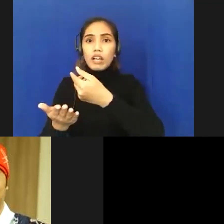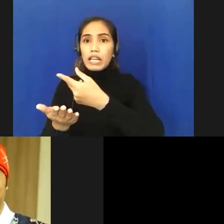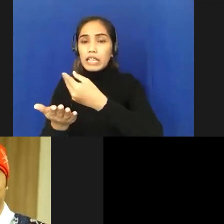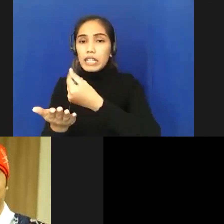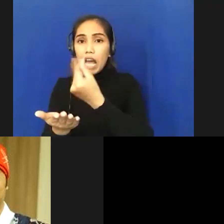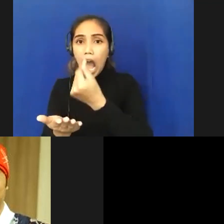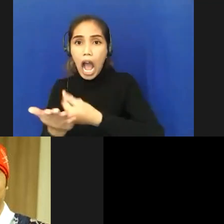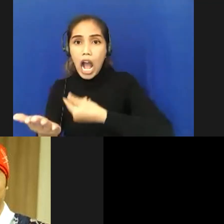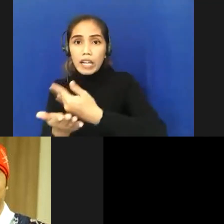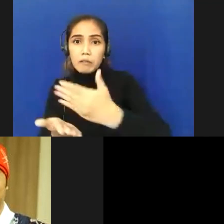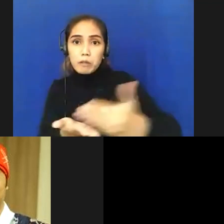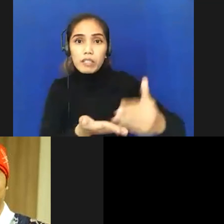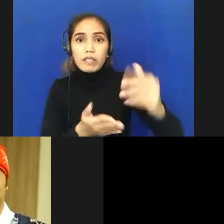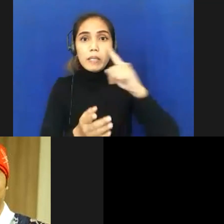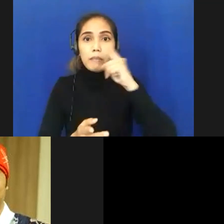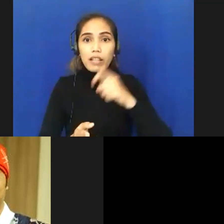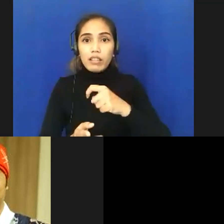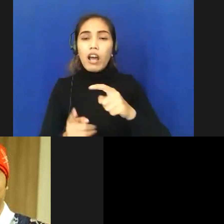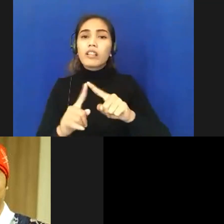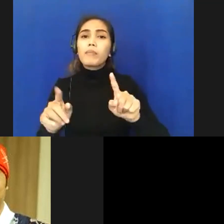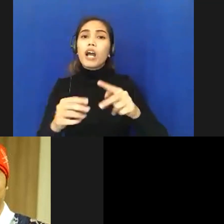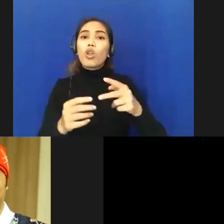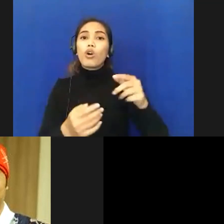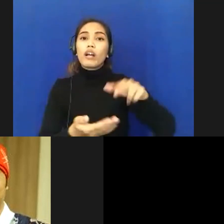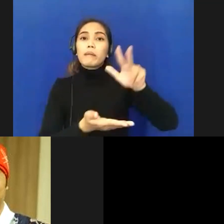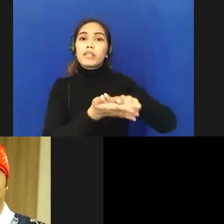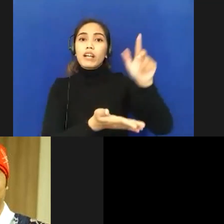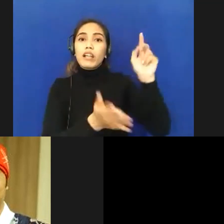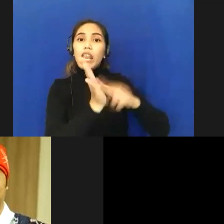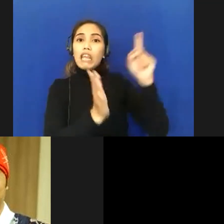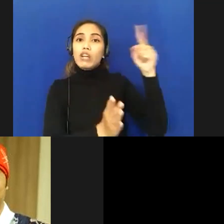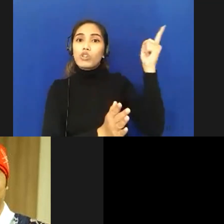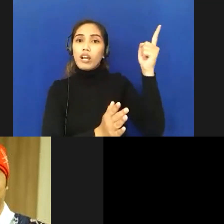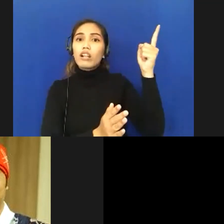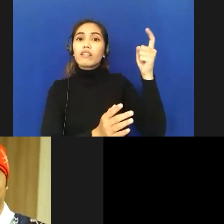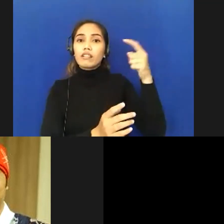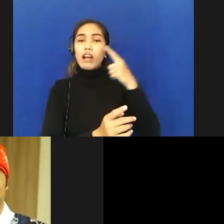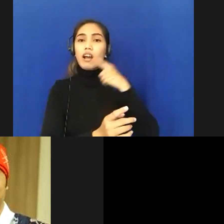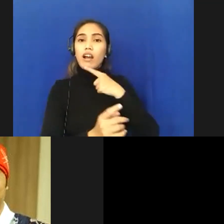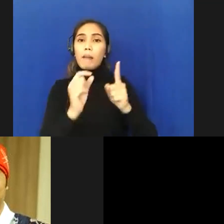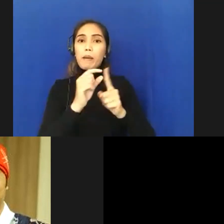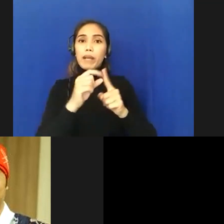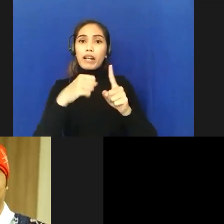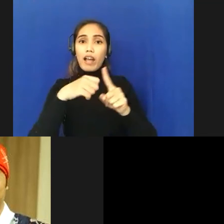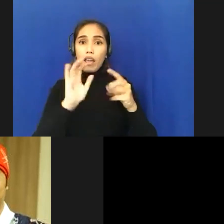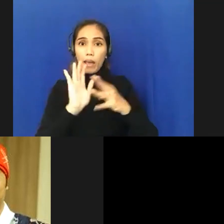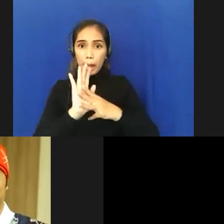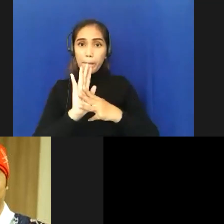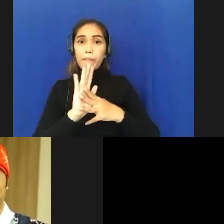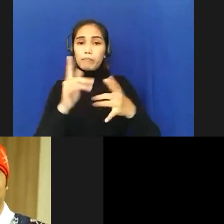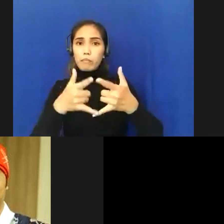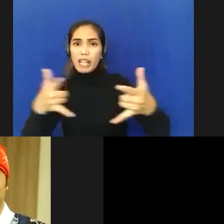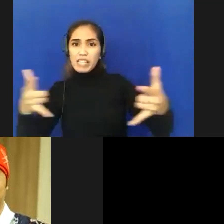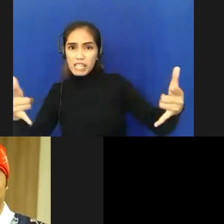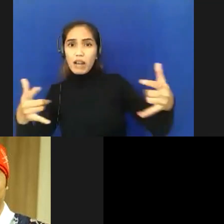kalau merujuk pada kebijakan nasional soal perpanjangan PPKN memang menitik beratkan pada bagaimana peran di